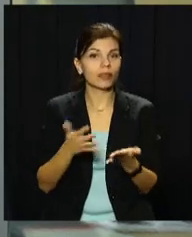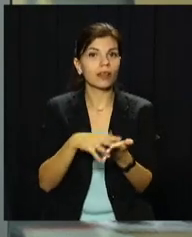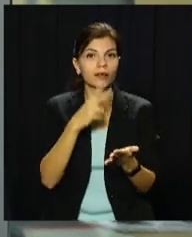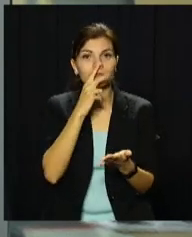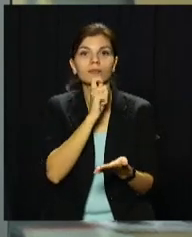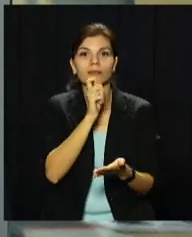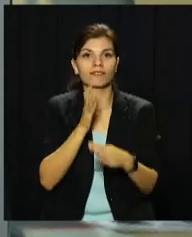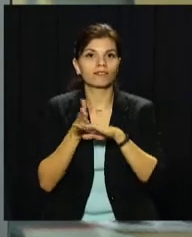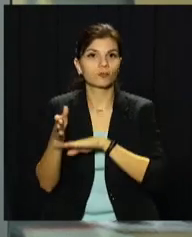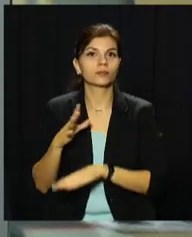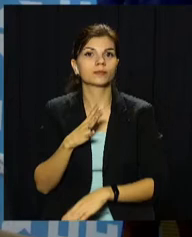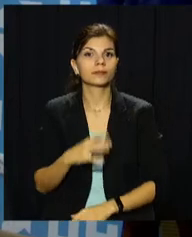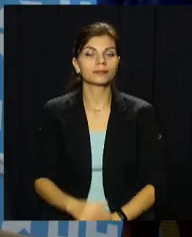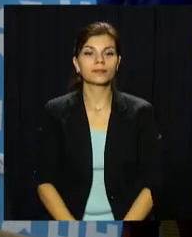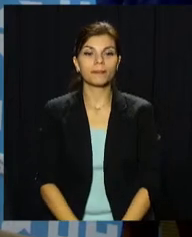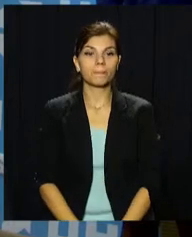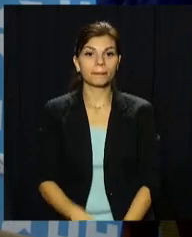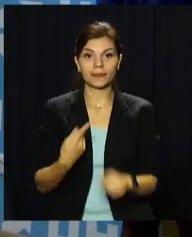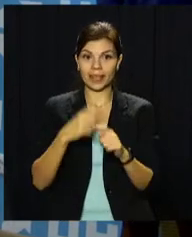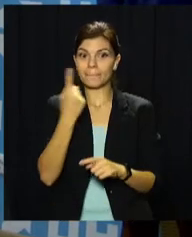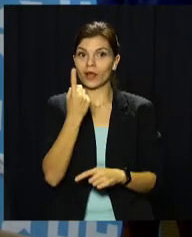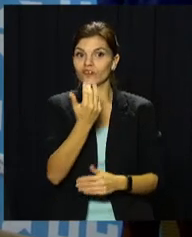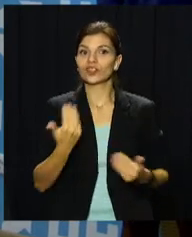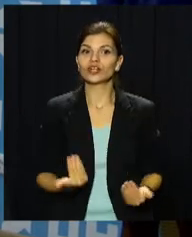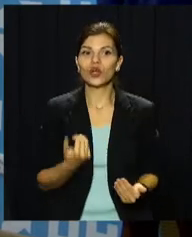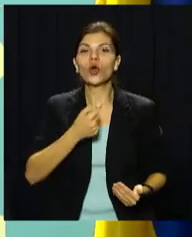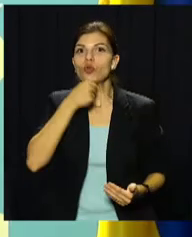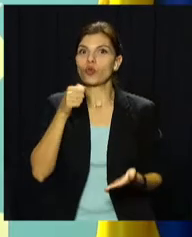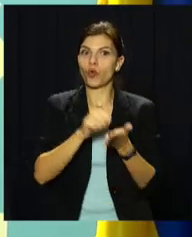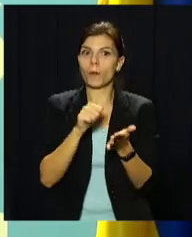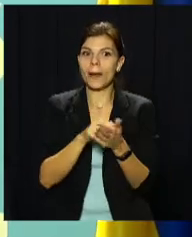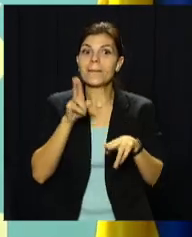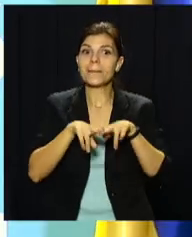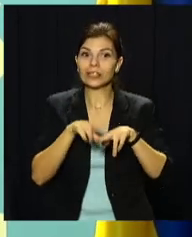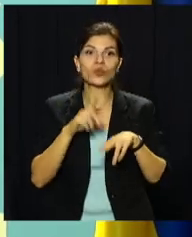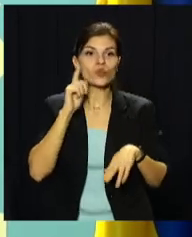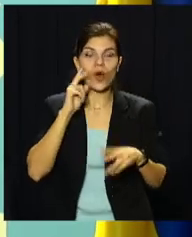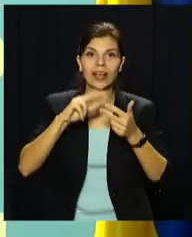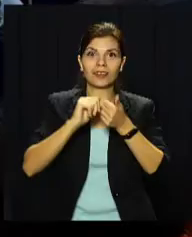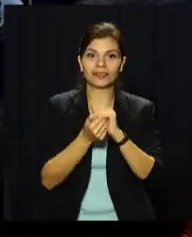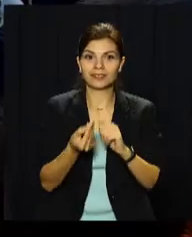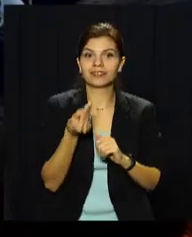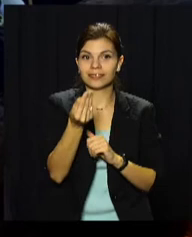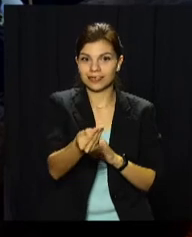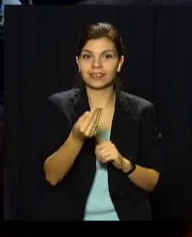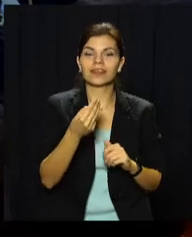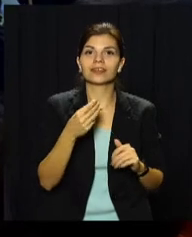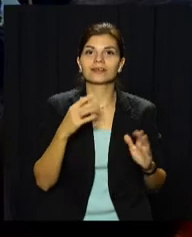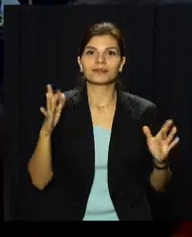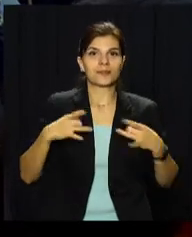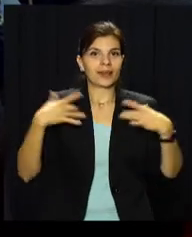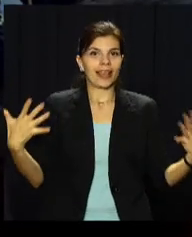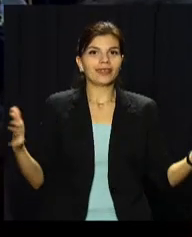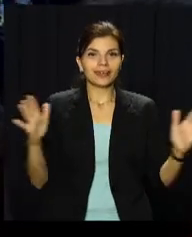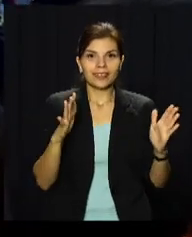сюжеті. Це перші в їхньому житті дорослі документи. Тому паспорти юним кам'янчанам вручали в урочистій атмосфері у